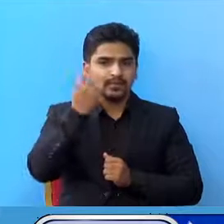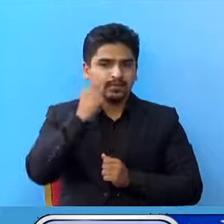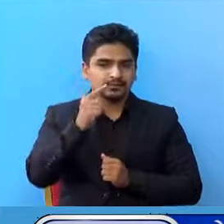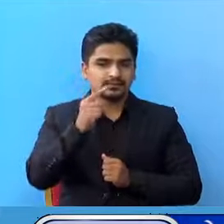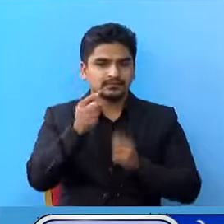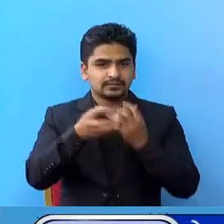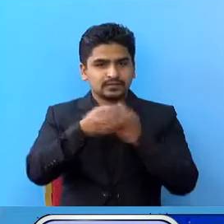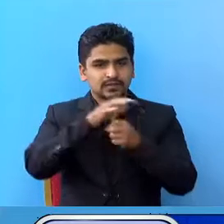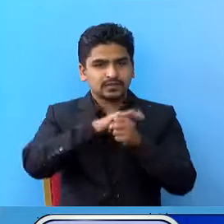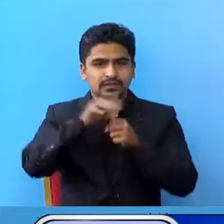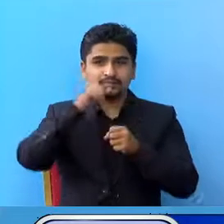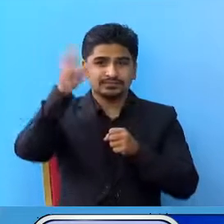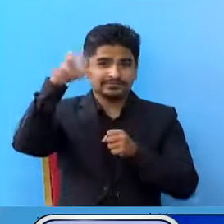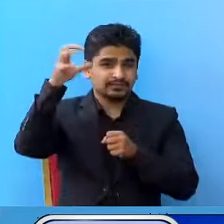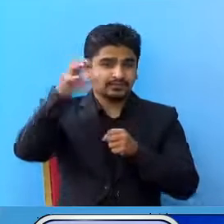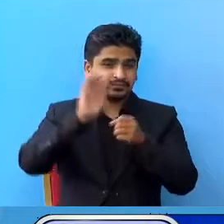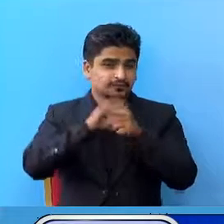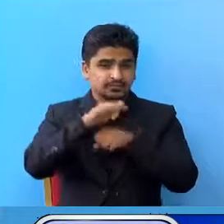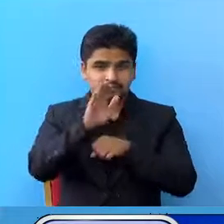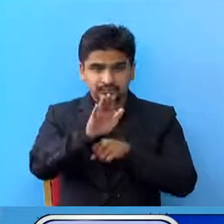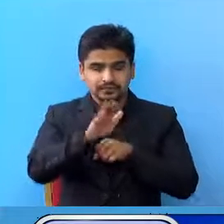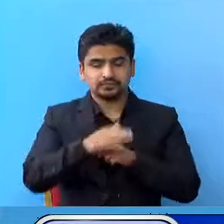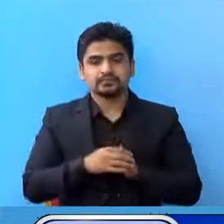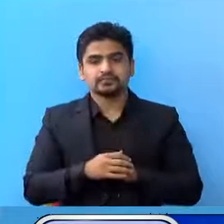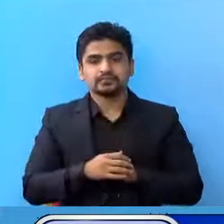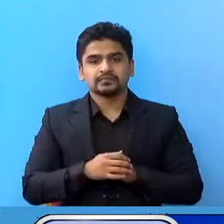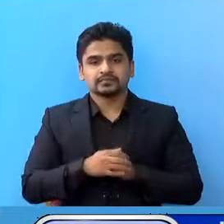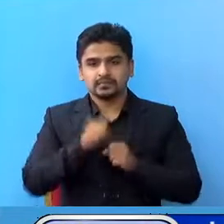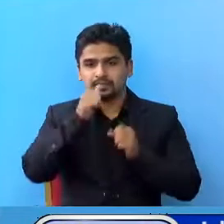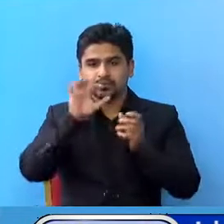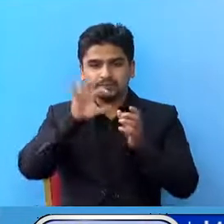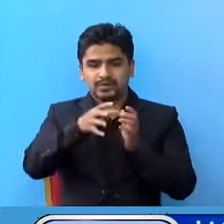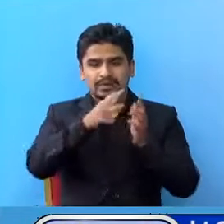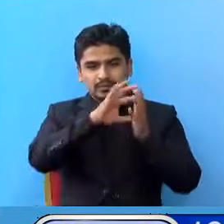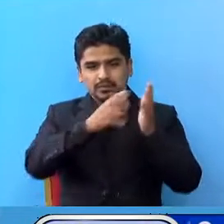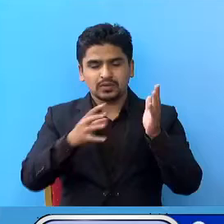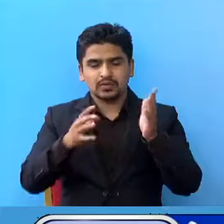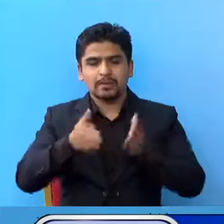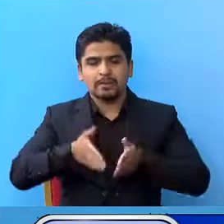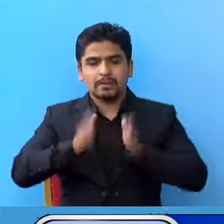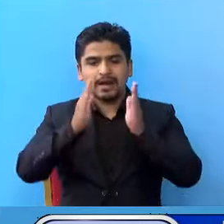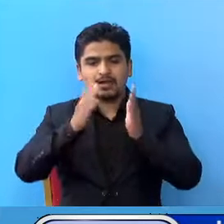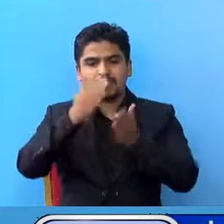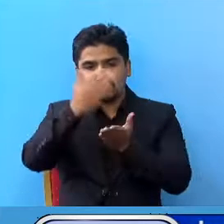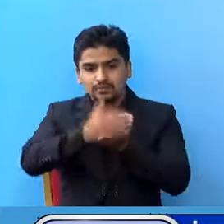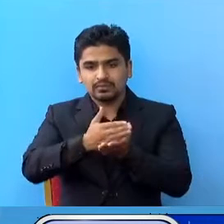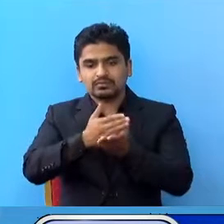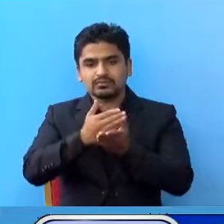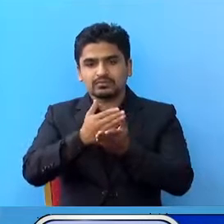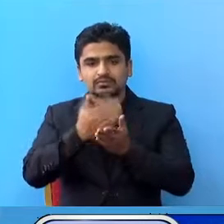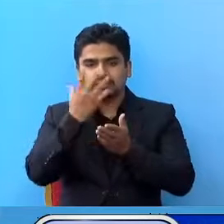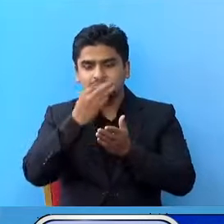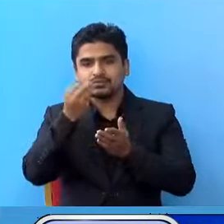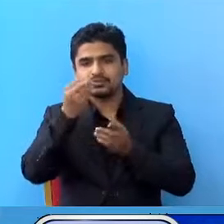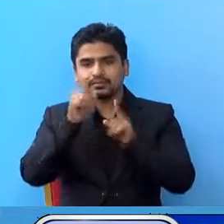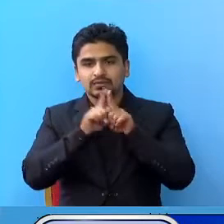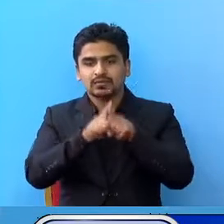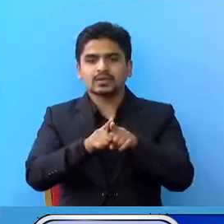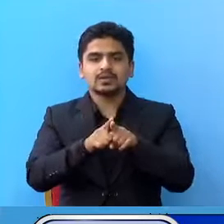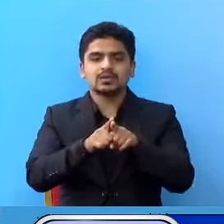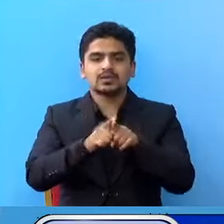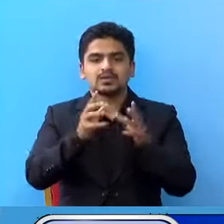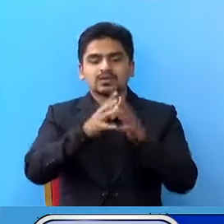देश्वर अविरल बरसा भाईरेको छा बाडी पहिरोले सडक अबरुद्द हुनुका साथ ही ठूलो